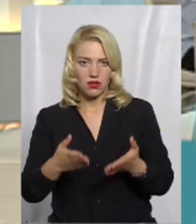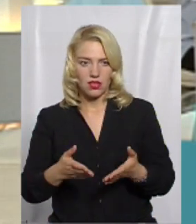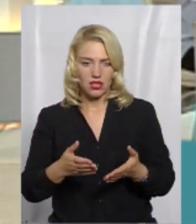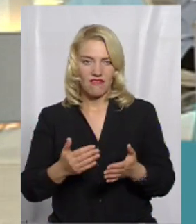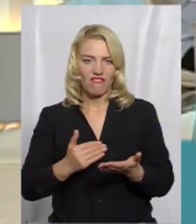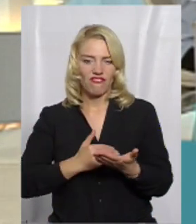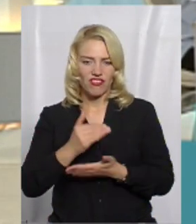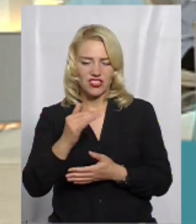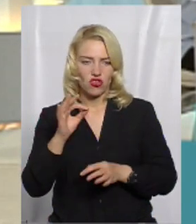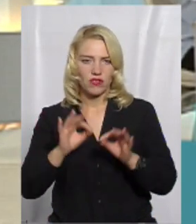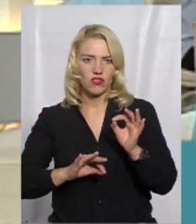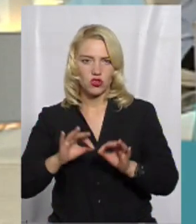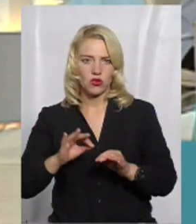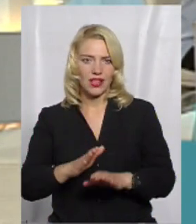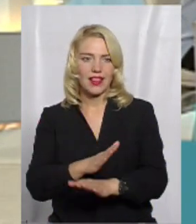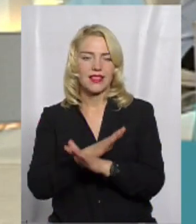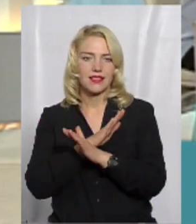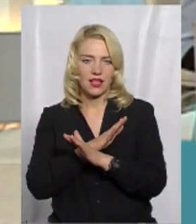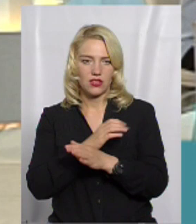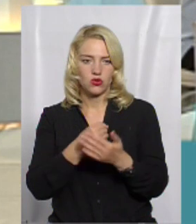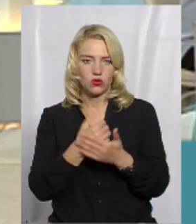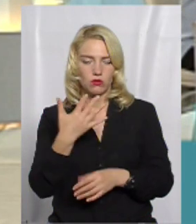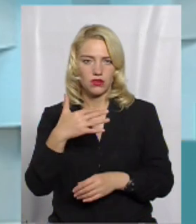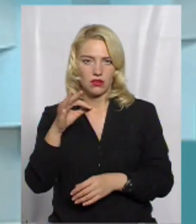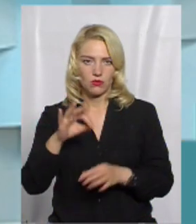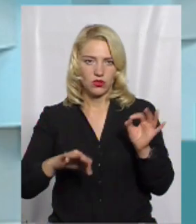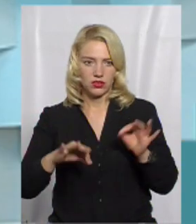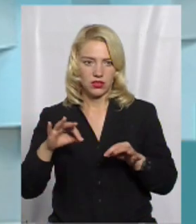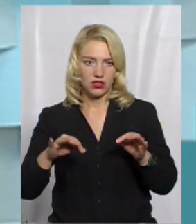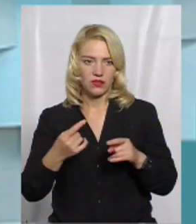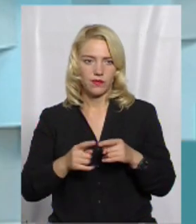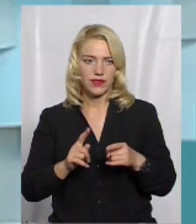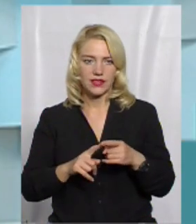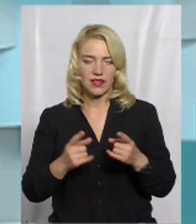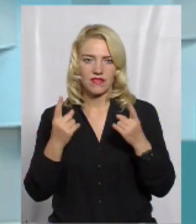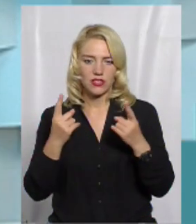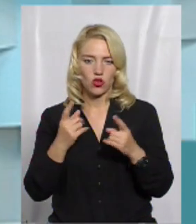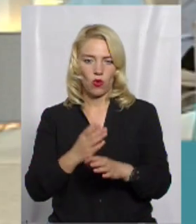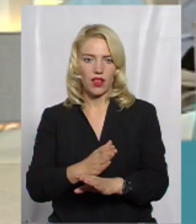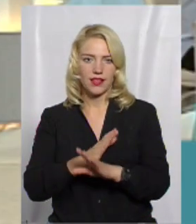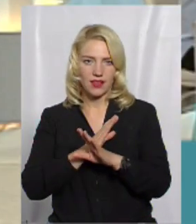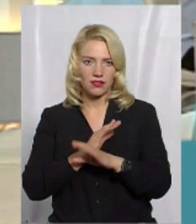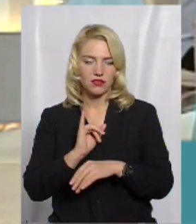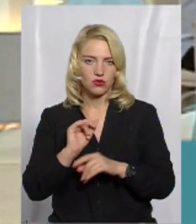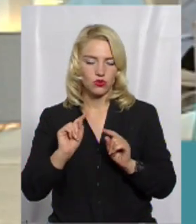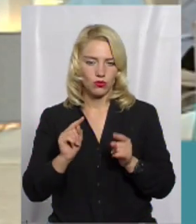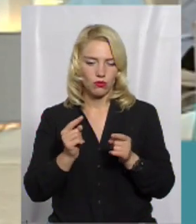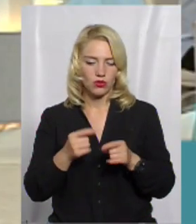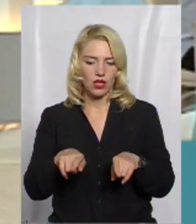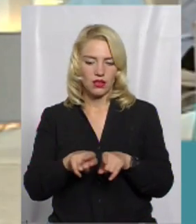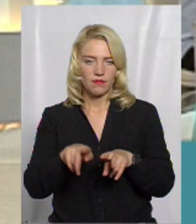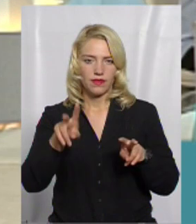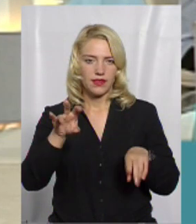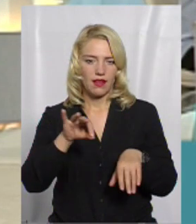високий висоток летальності, до 50%. Це висока летальність. І тому з таким